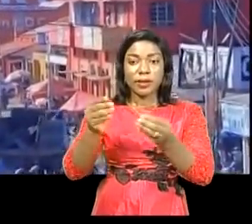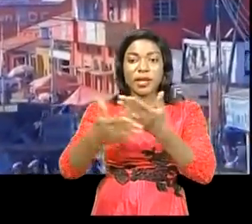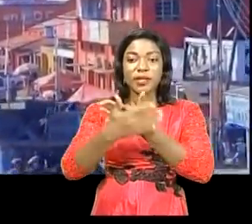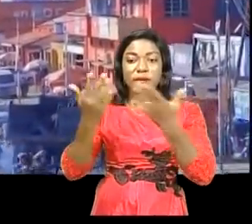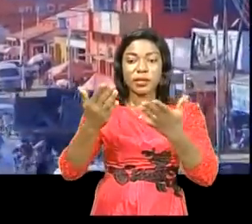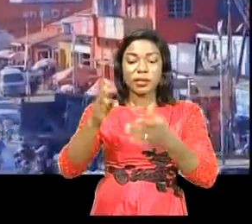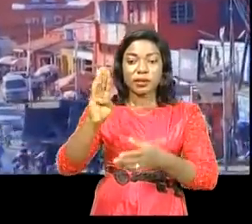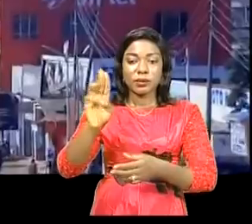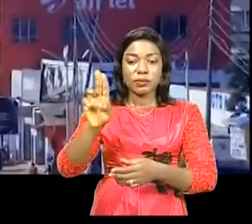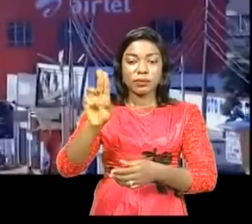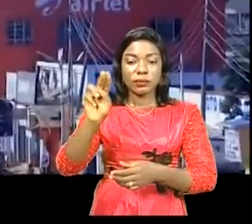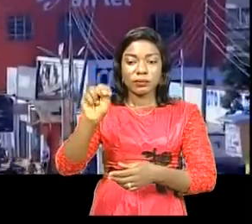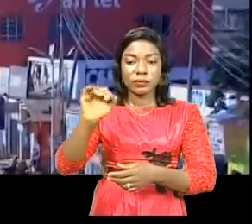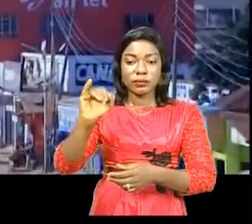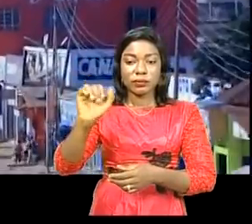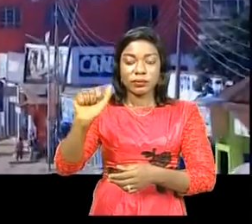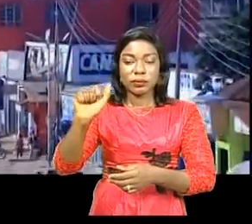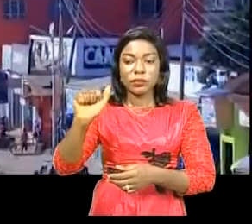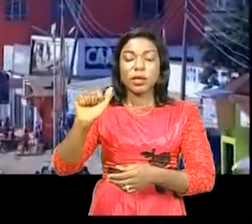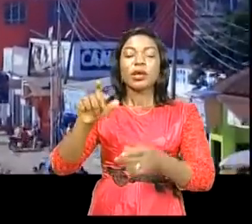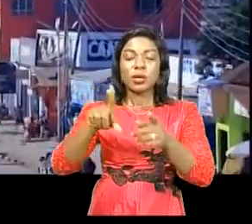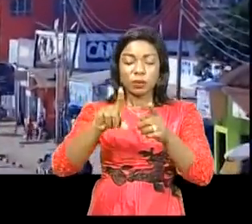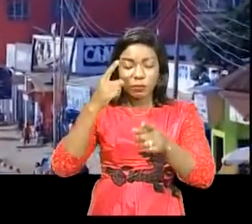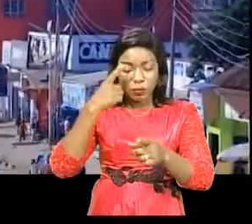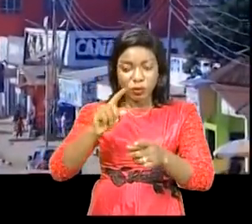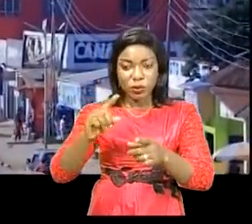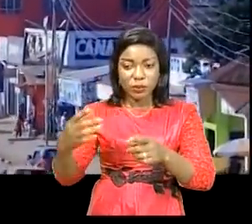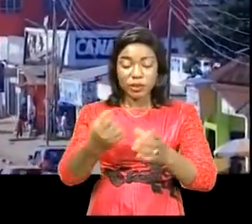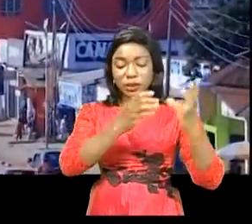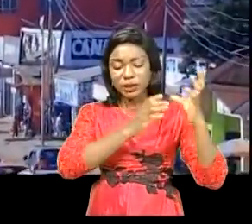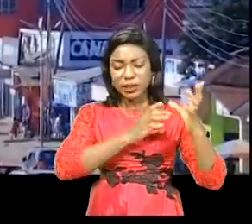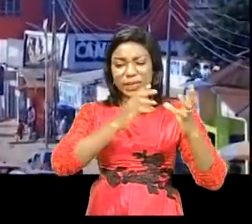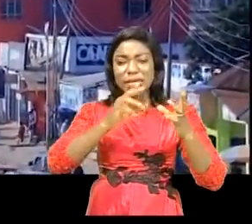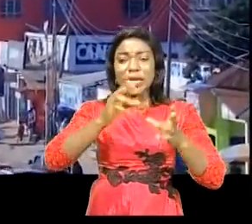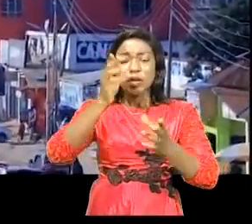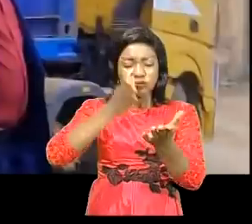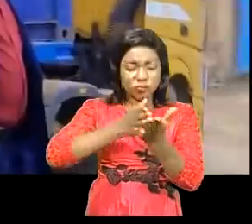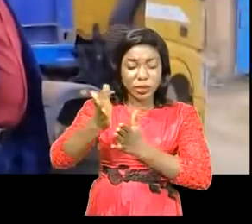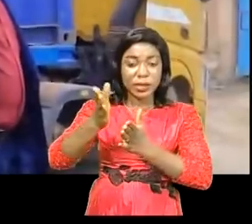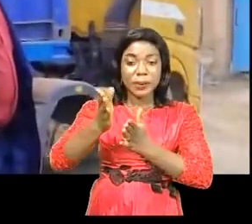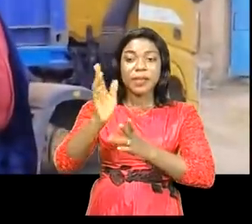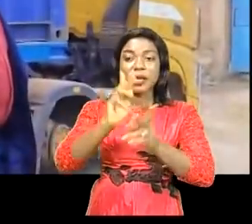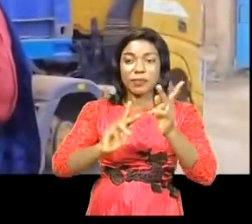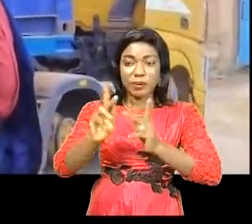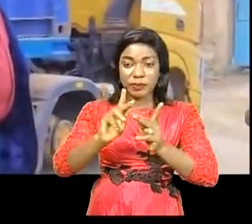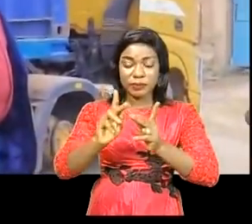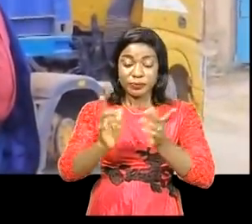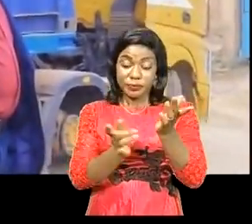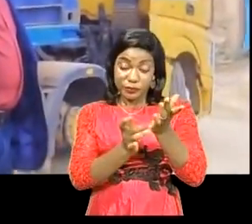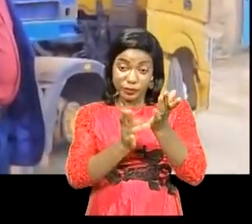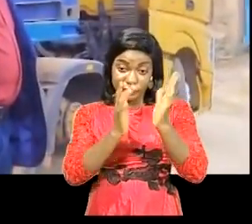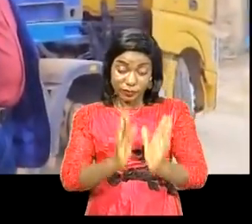Bounia pour ainsi une prise en charge correcte de la population en électricité. Occasion pour l'ingénieur Diedoné Kabasekengiti,